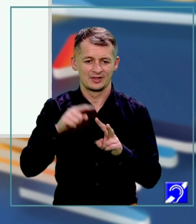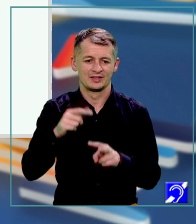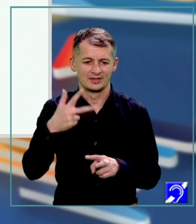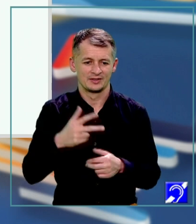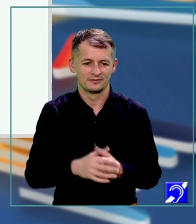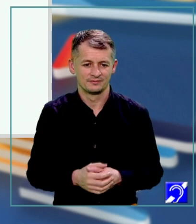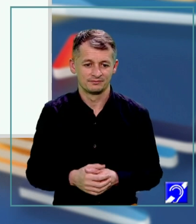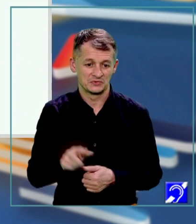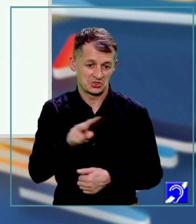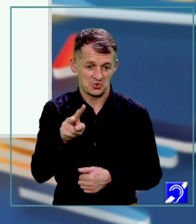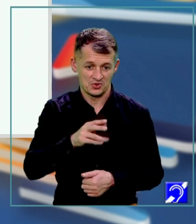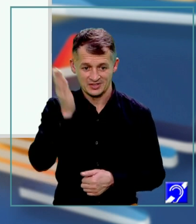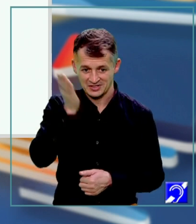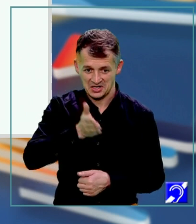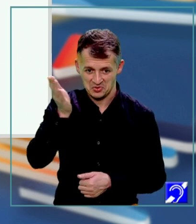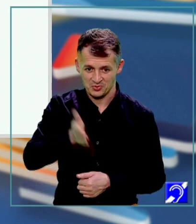Se reduc.